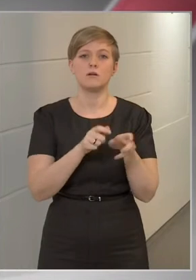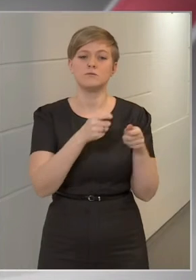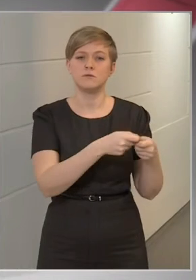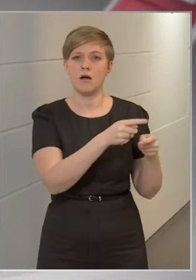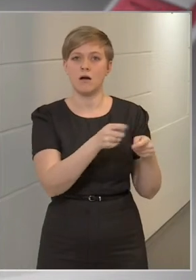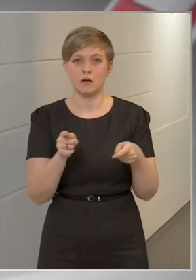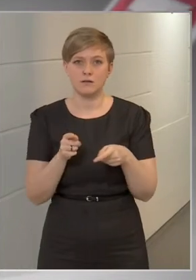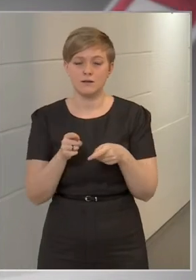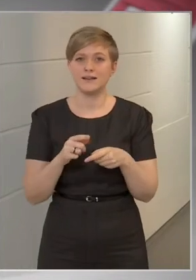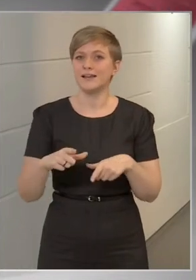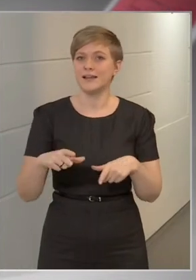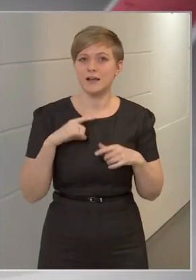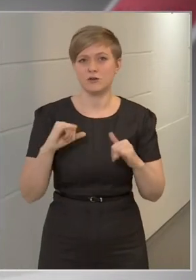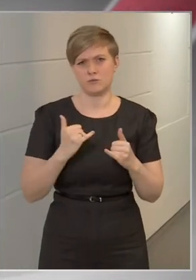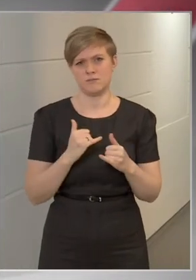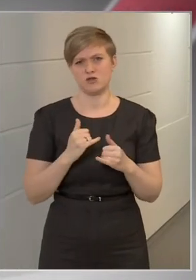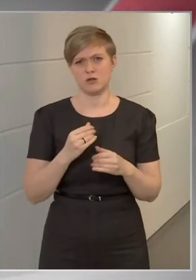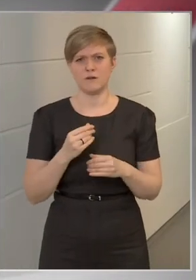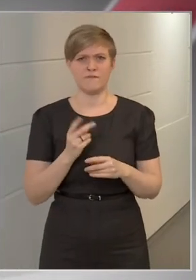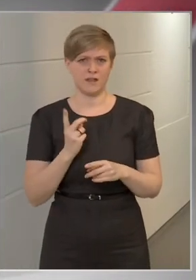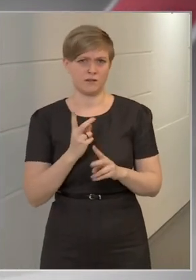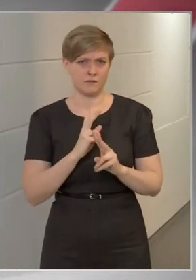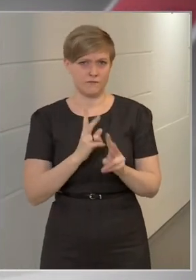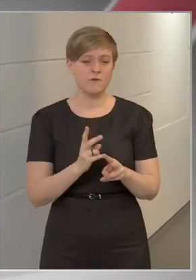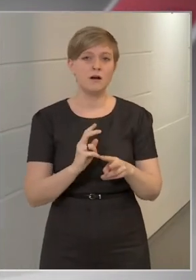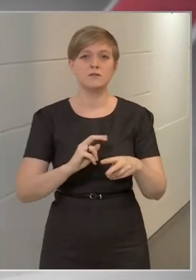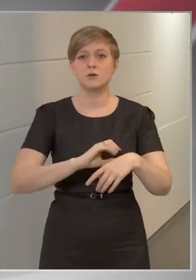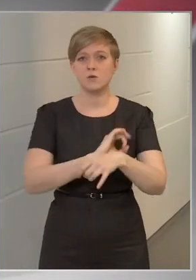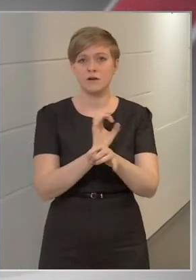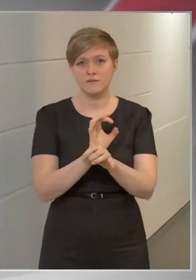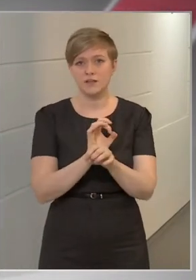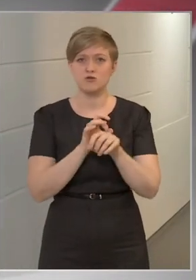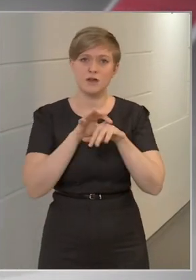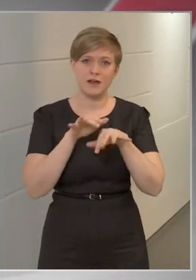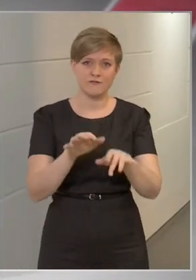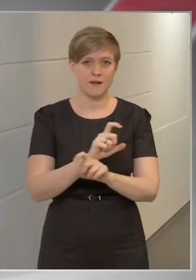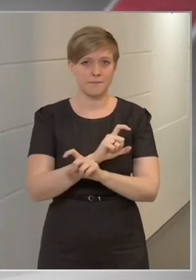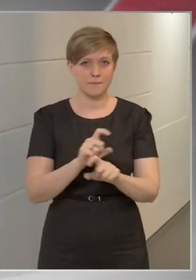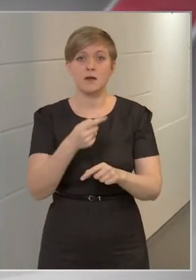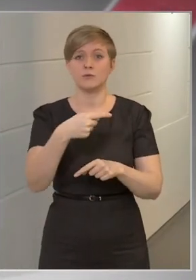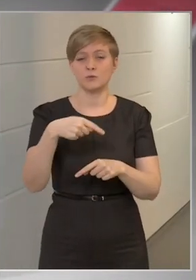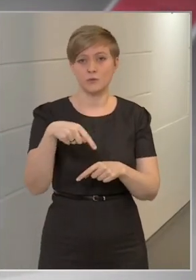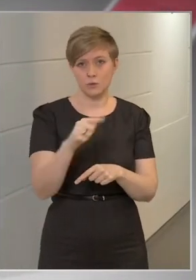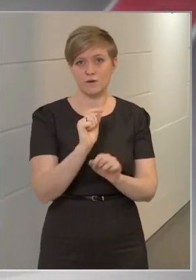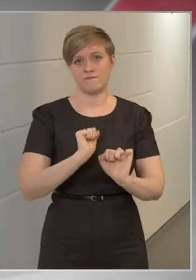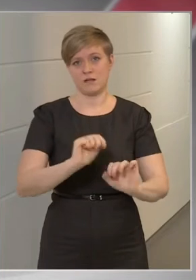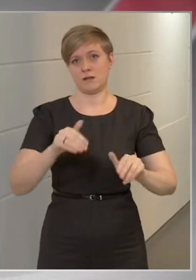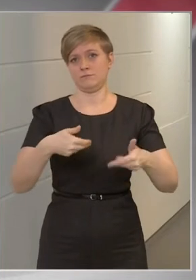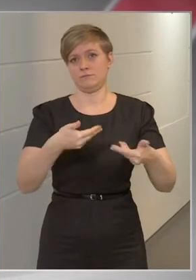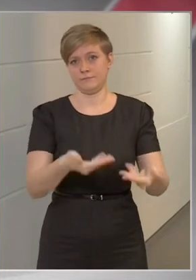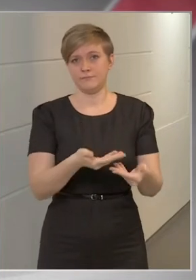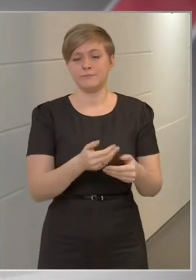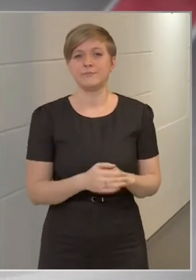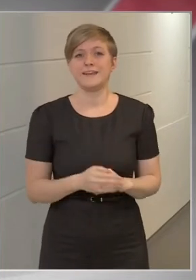akik életükben is fenyegetettek a koronavírus járvány miatt, ők védettek legyenek. Egyenőre itt nem